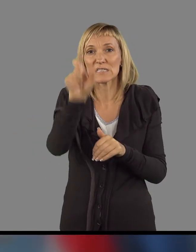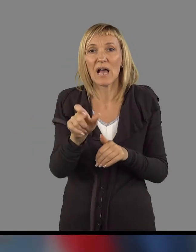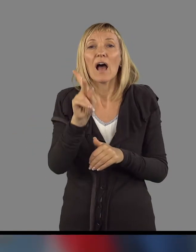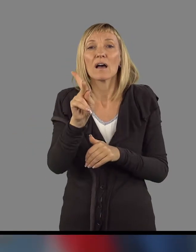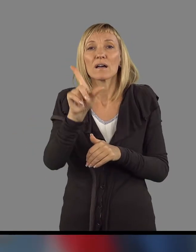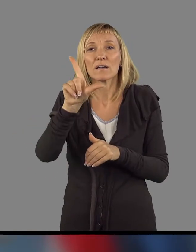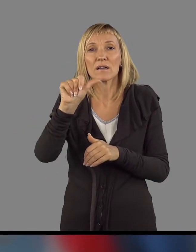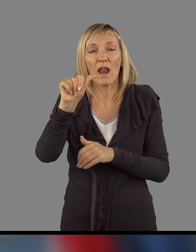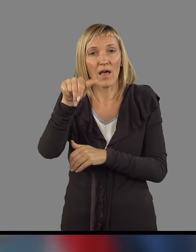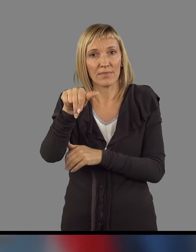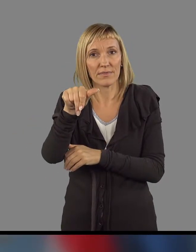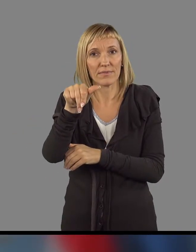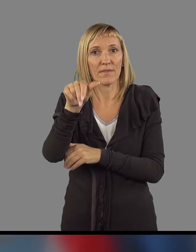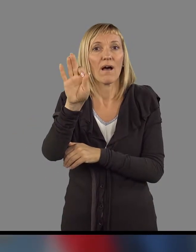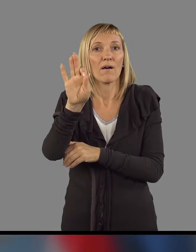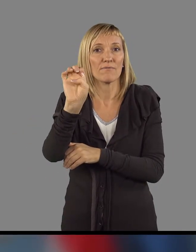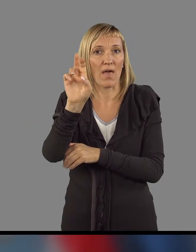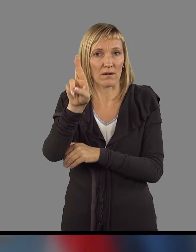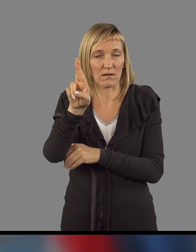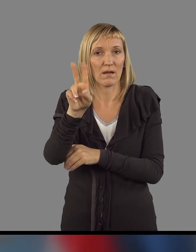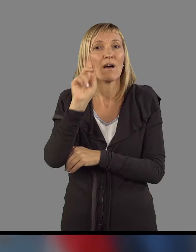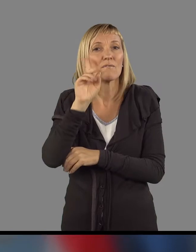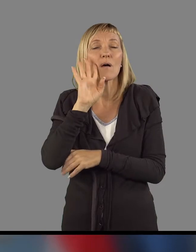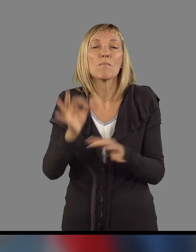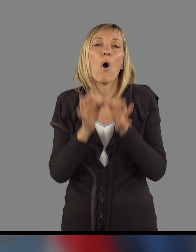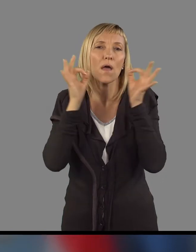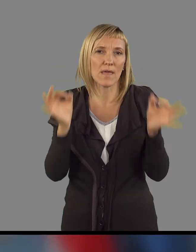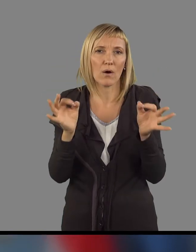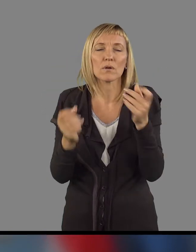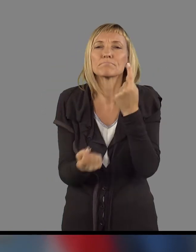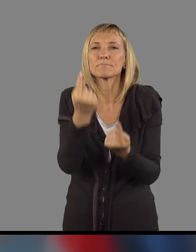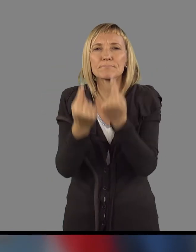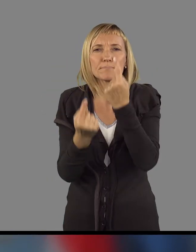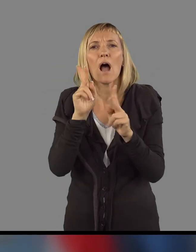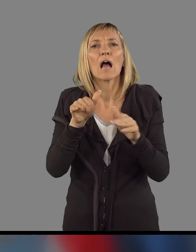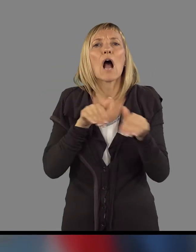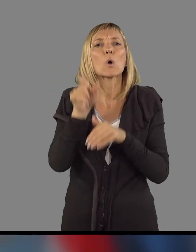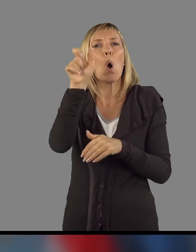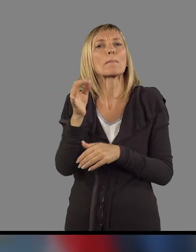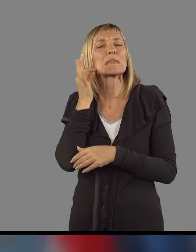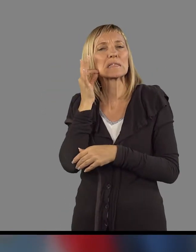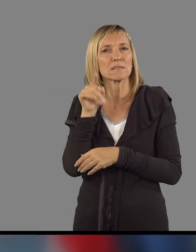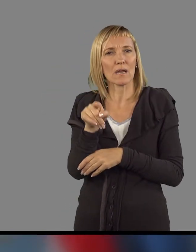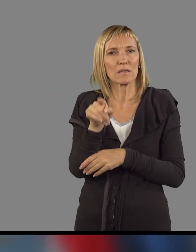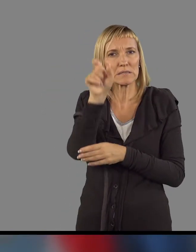Klamferjeva. Klamferjeva. Vem, da bo potem v javnosti seveda se pojavilo, kako ministrica